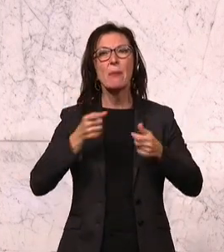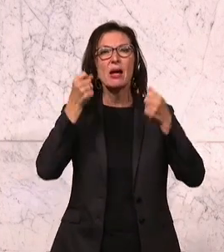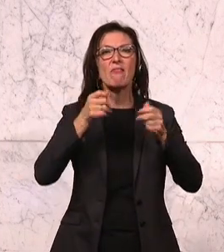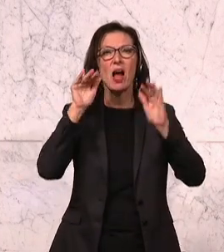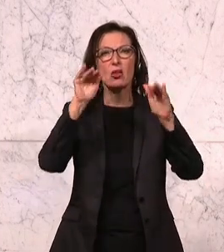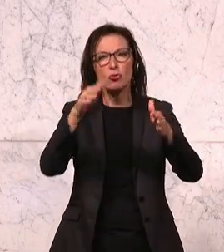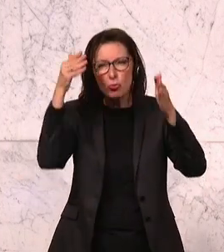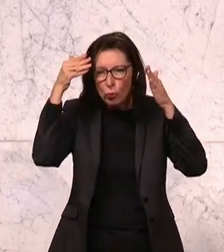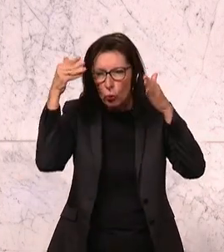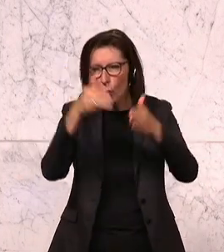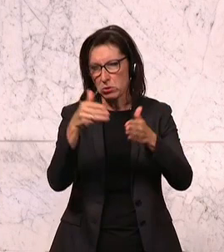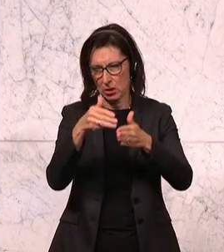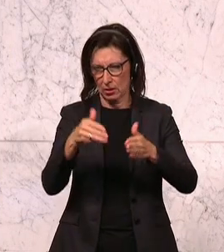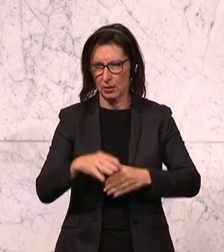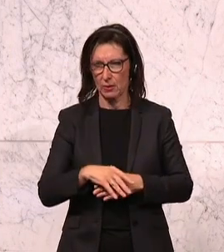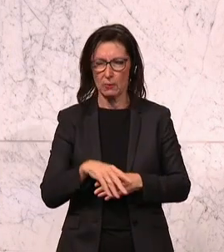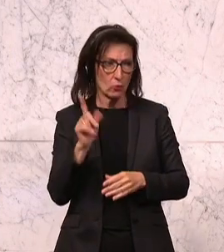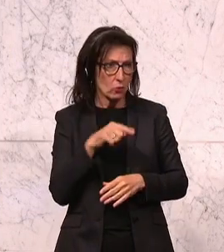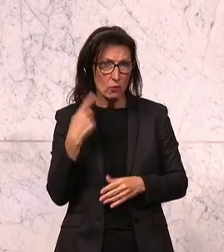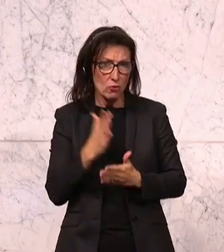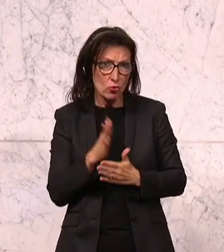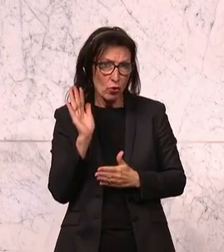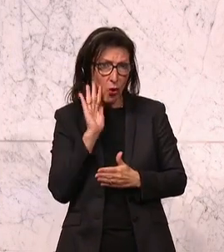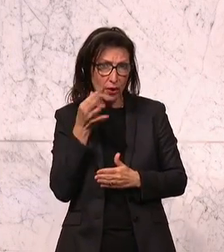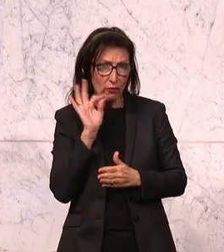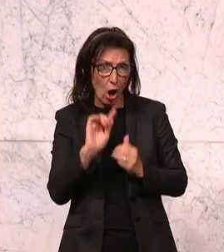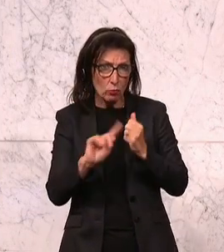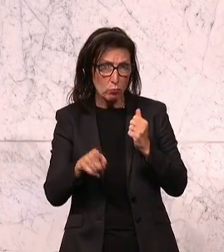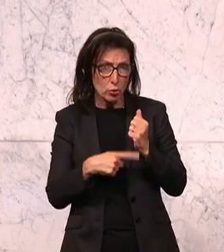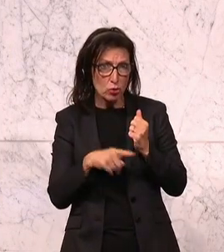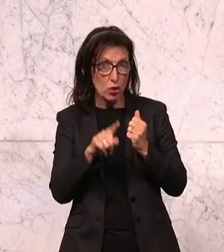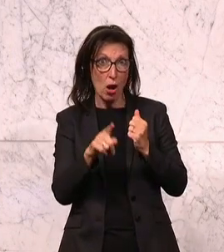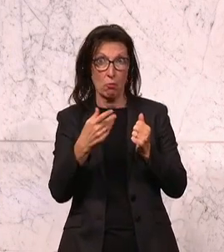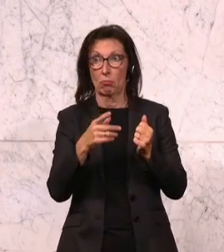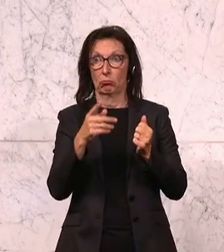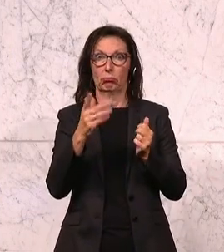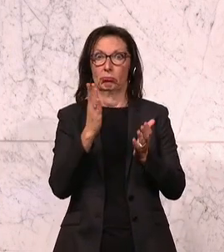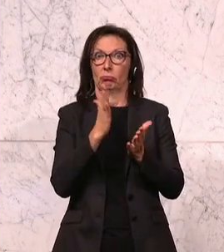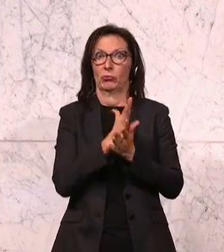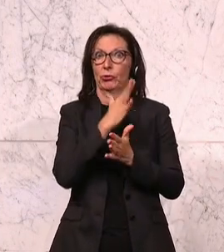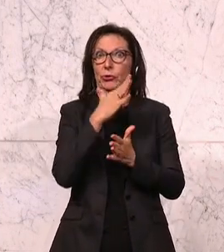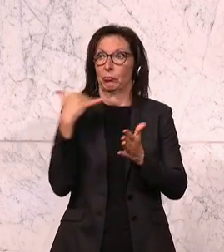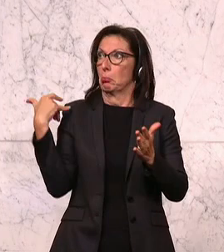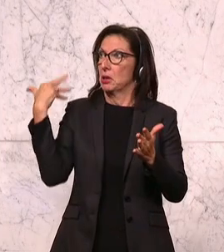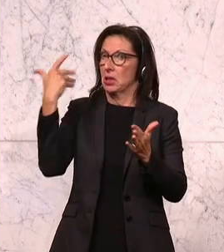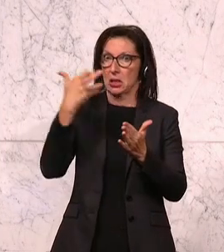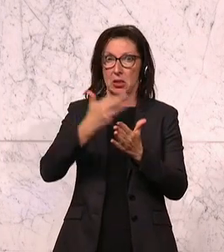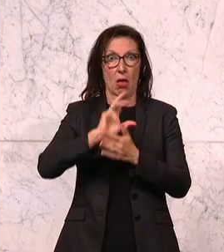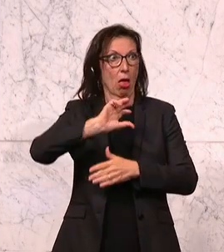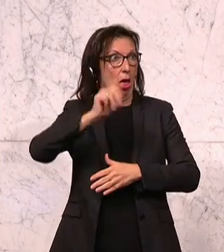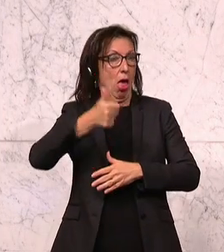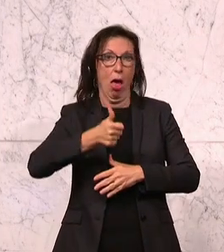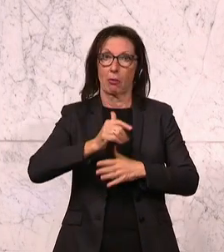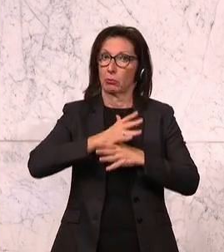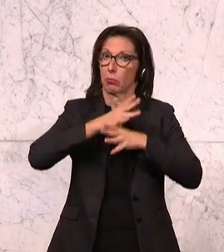gesetzt. Und wir haben schon gehört, das Frauenbudget ist eines der höchsten, das wir bis jetzt hatten. Und